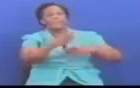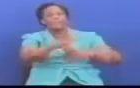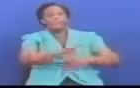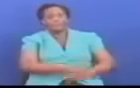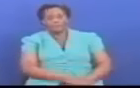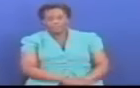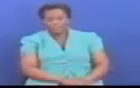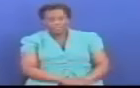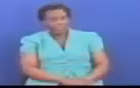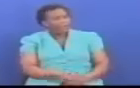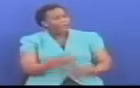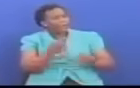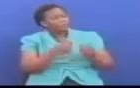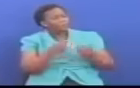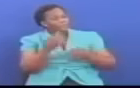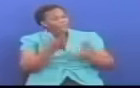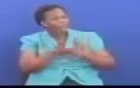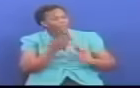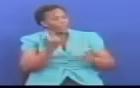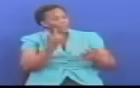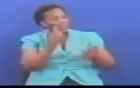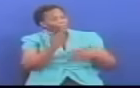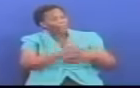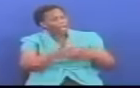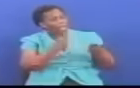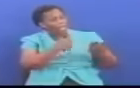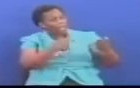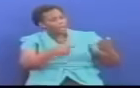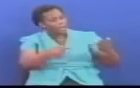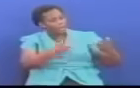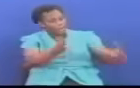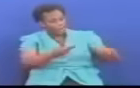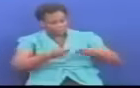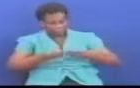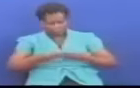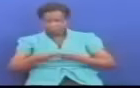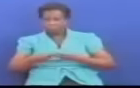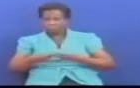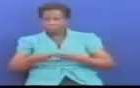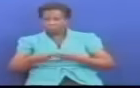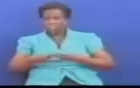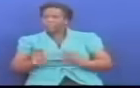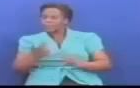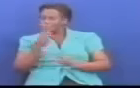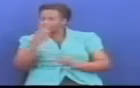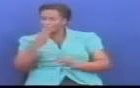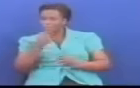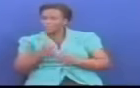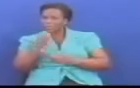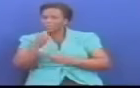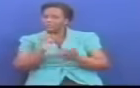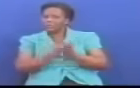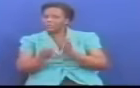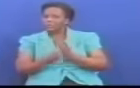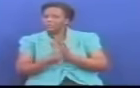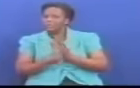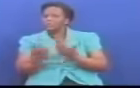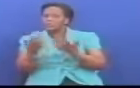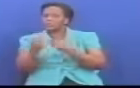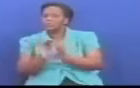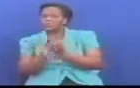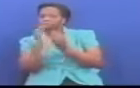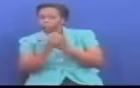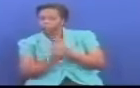kuvileta kwetu Na kuelezea hatu ambazo zinachukuliwa katika kuvilinda Ilula kwanzo